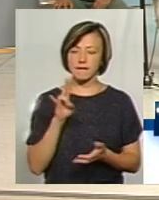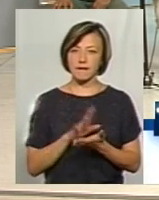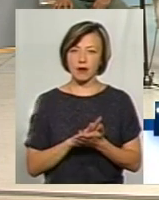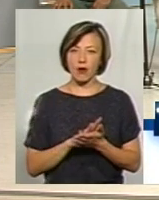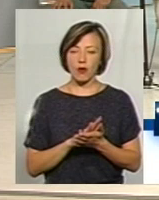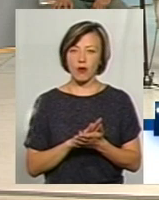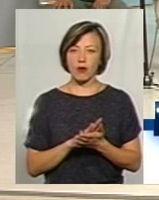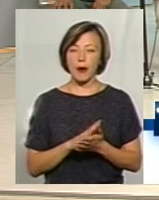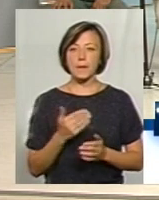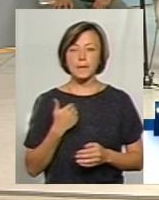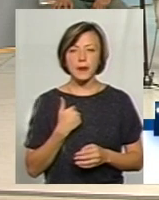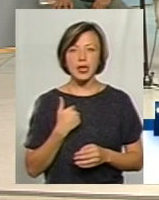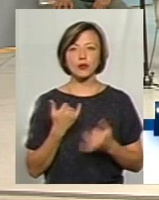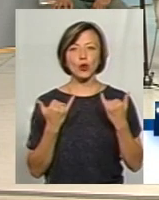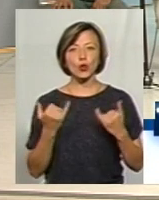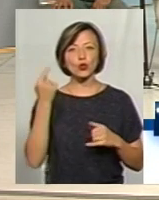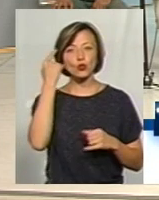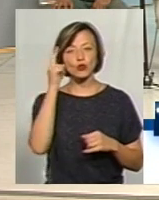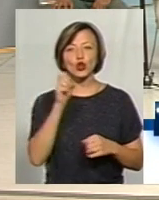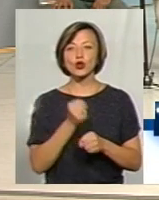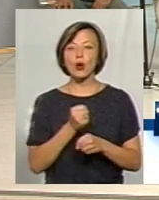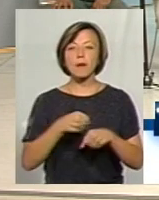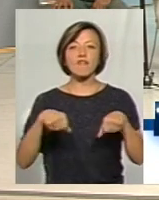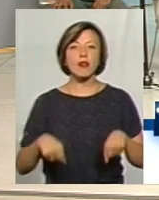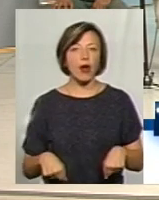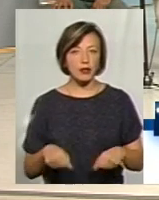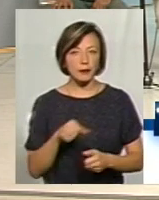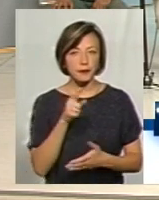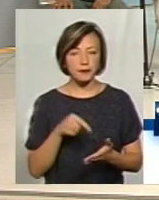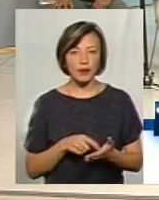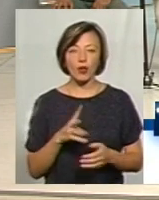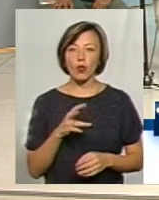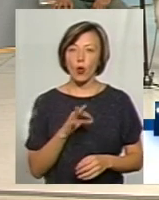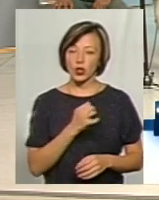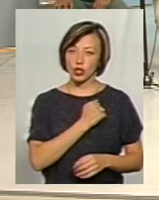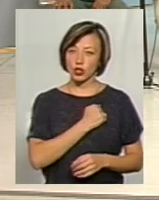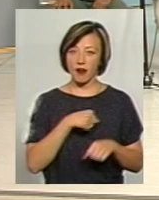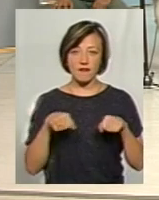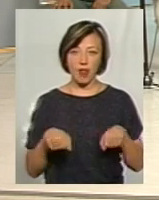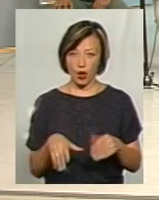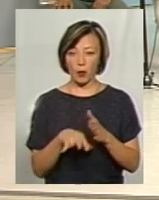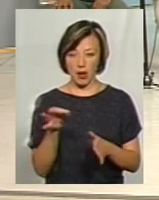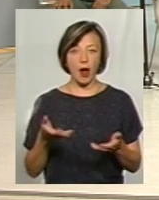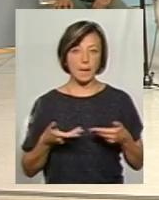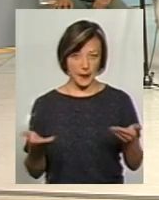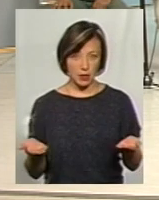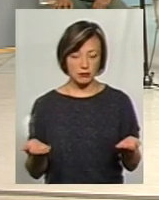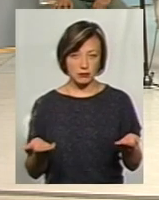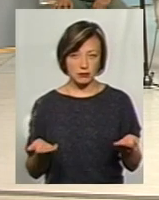все думаємо, що зробить влада. Ну, на жаль, владу то обирає ми.